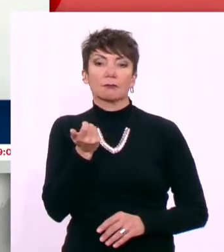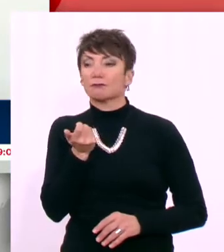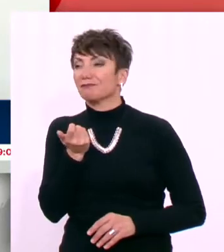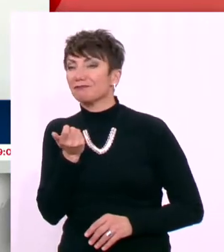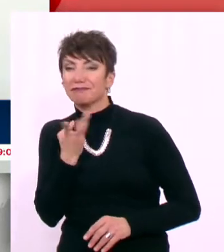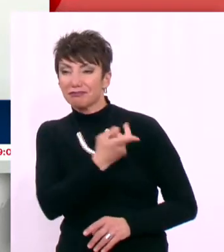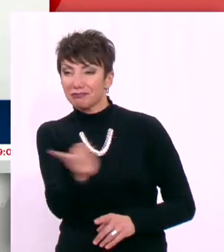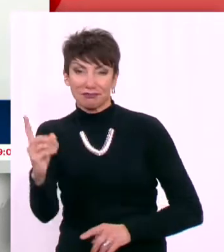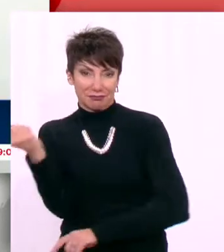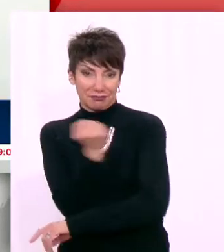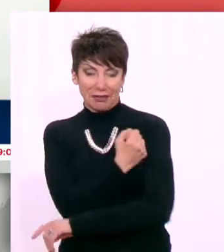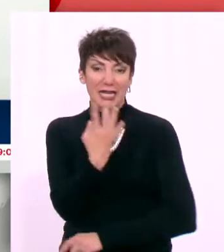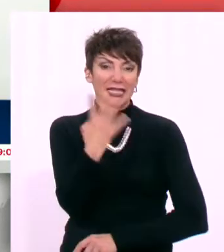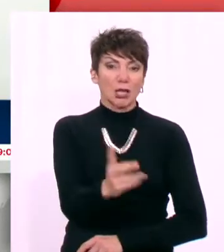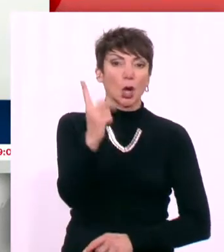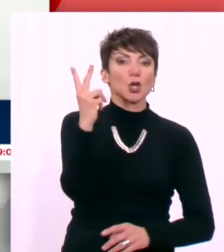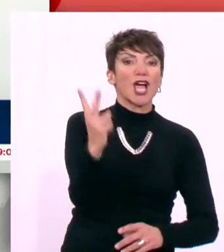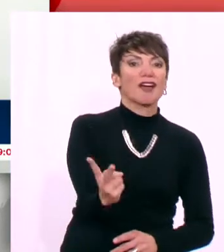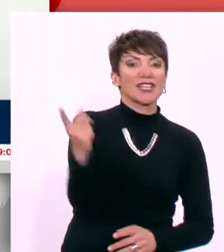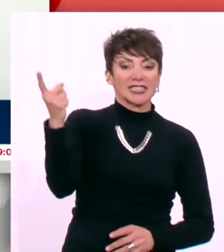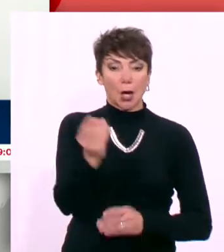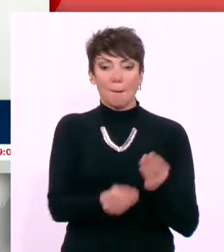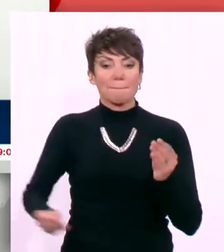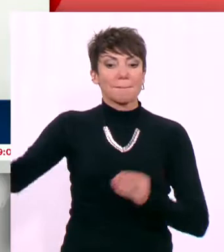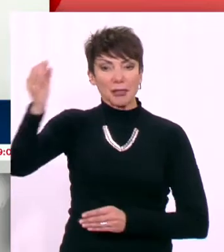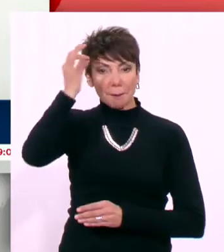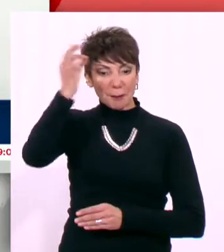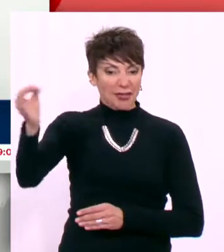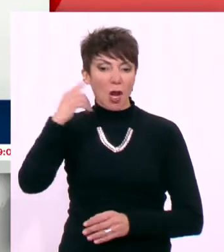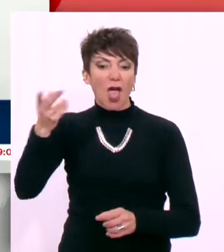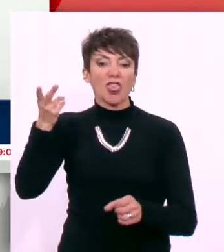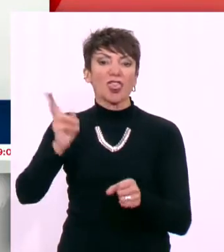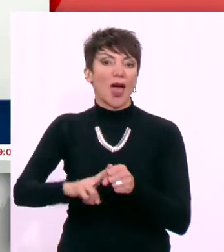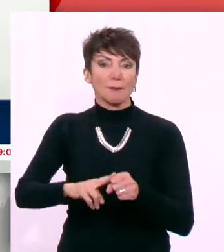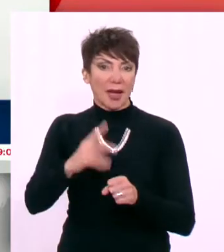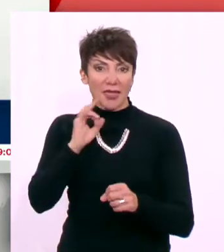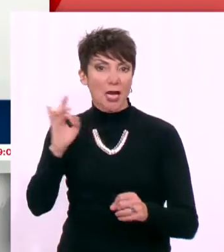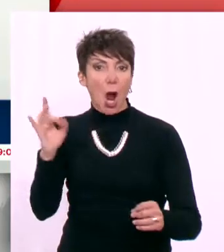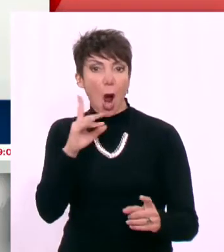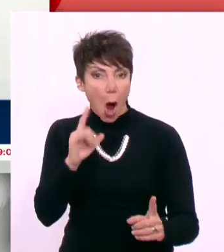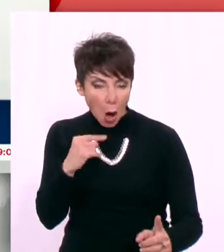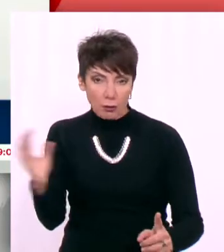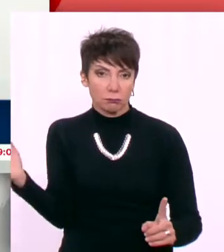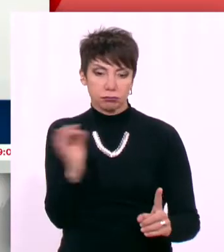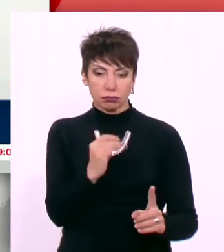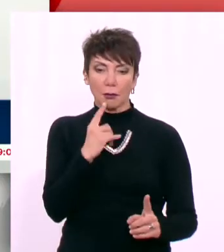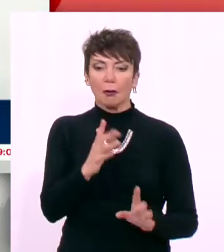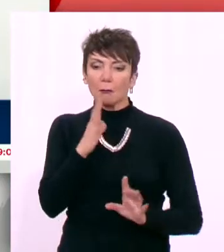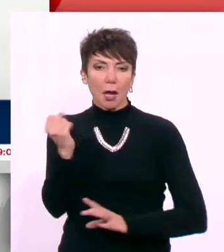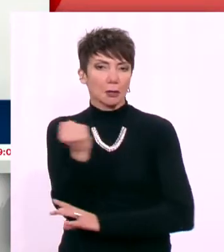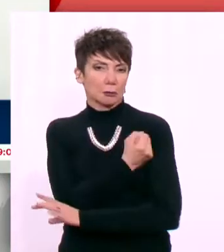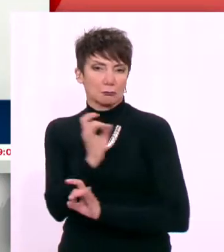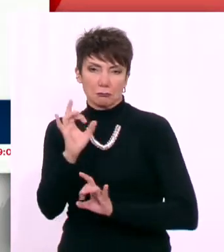έχει 400 για αυτά τις 100 περισσότερες πιθανότητες να πεθάνει μόλις εκτεθεί στο COVID-19 σε σχέση με το μη